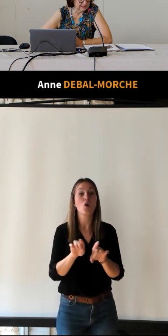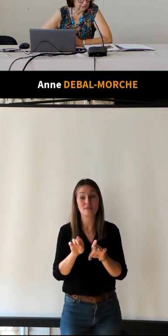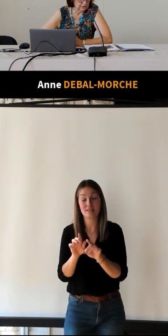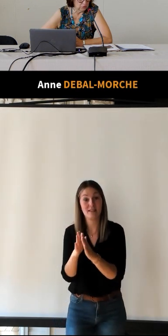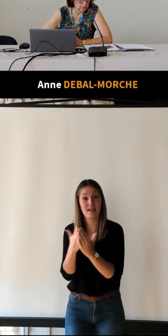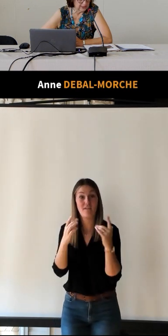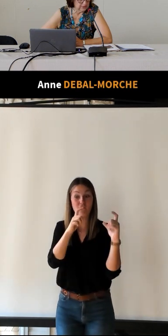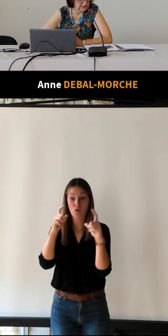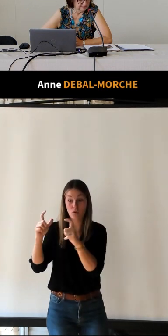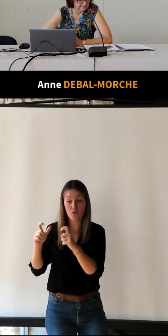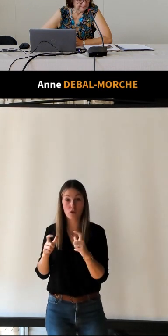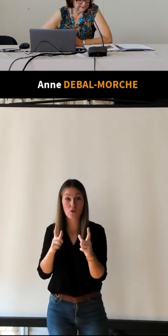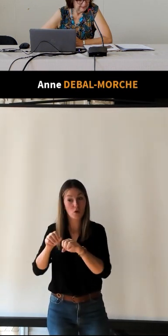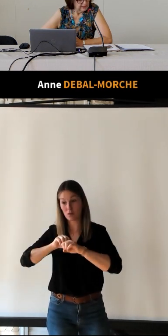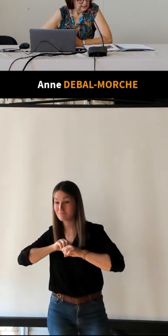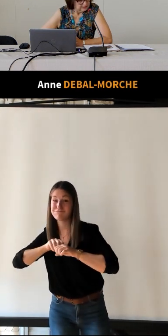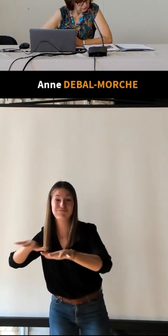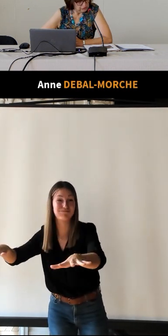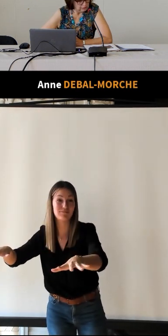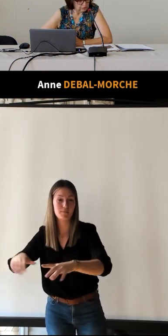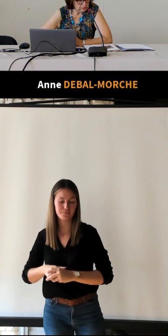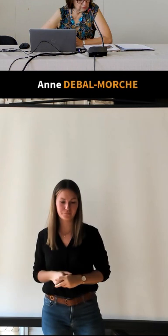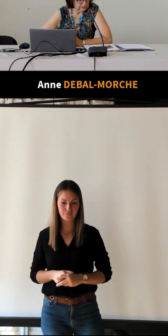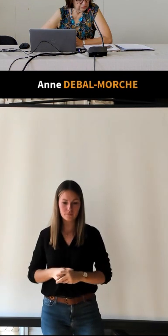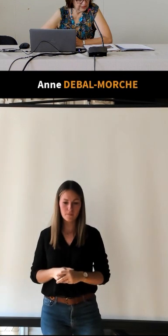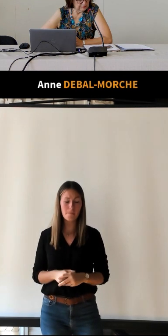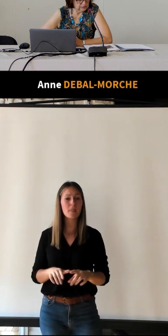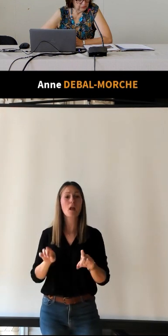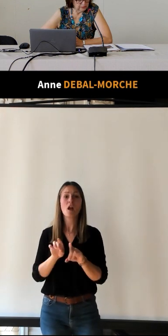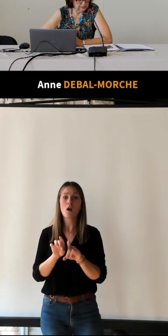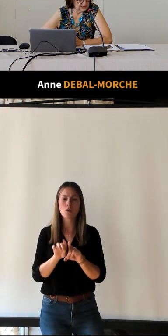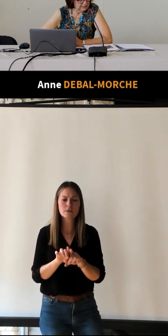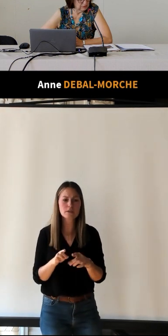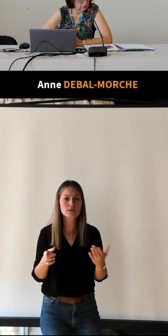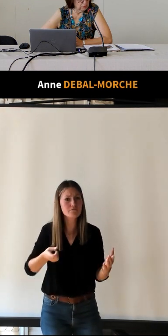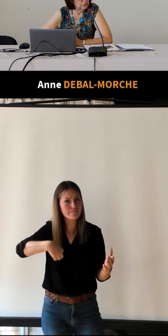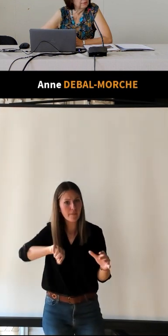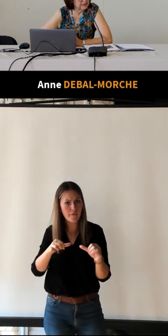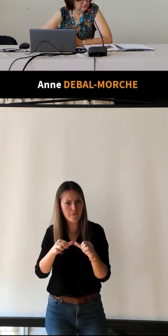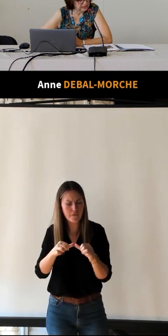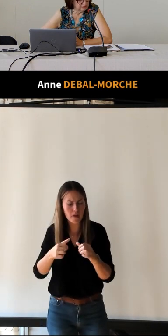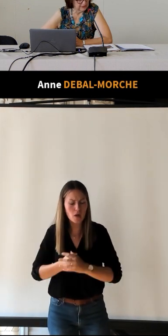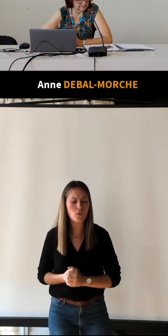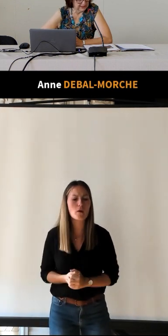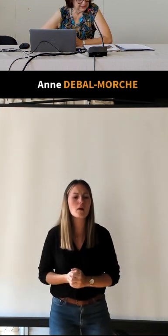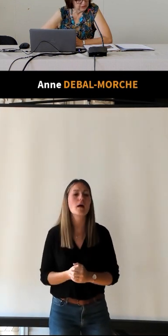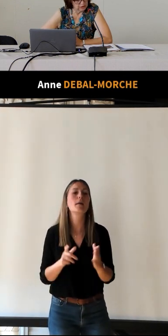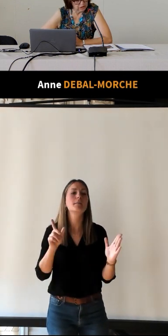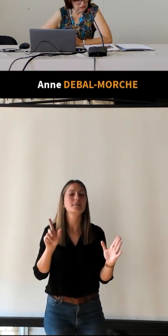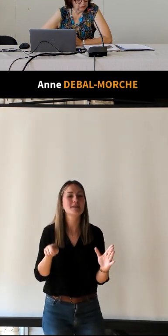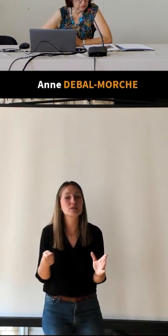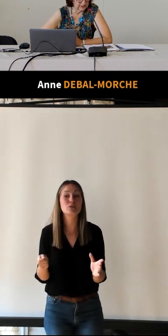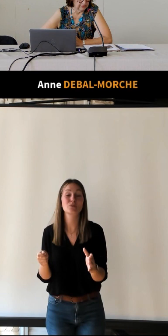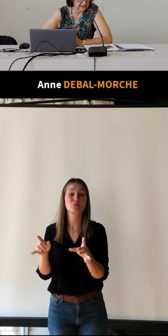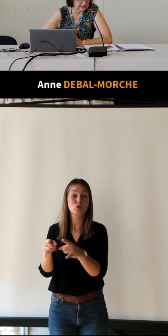distribués de tous les côtés. Nous aurons recours dans toute la mesure du possible au concours bienveillant de la presse